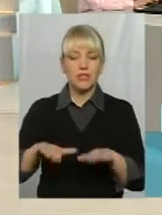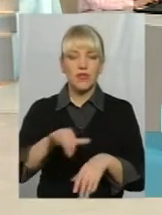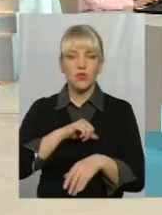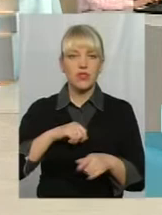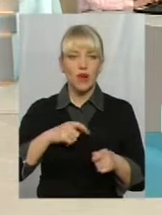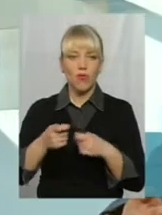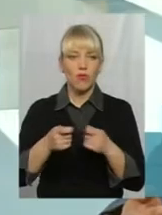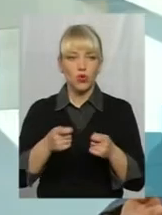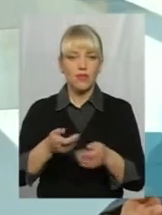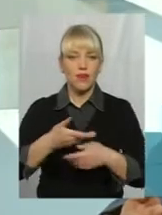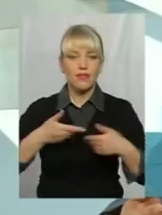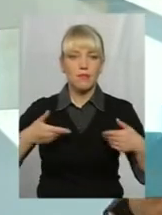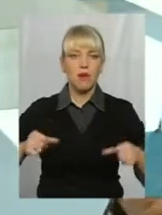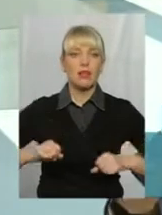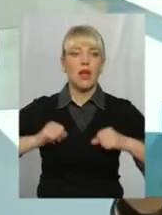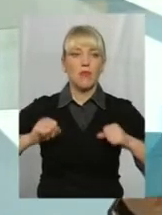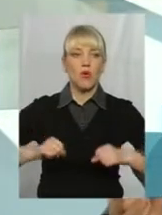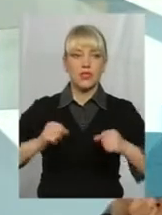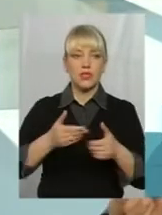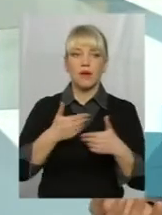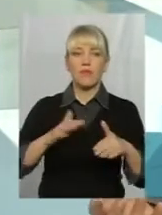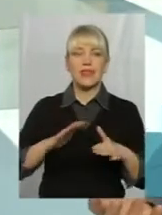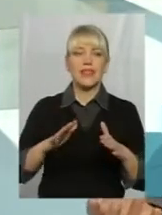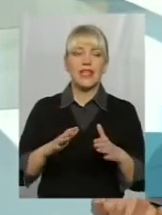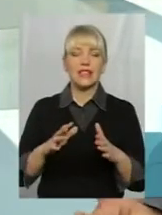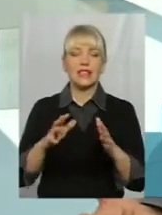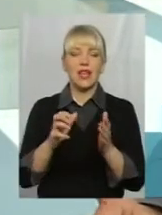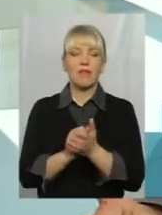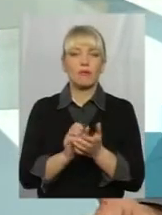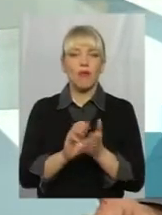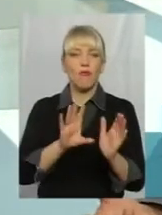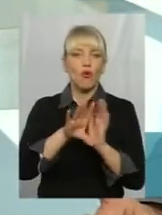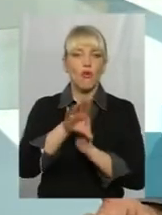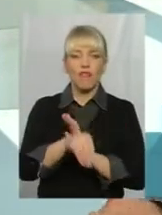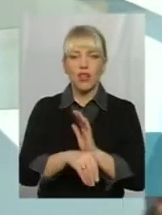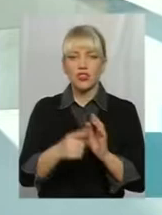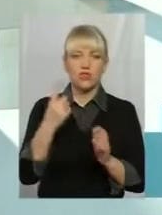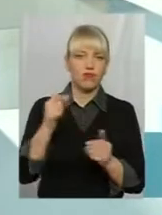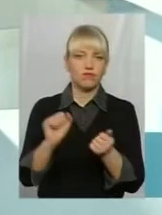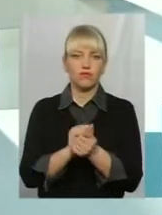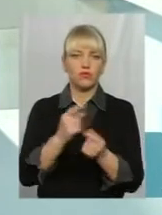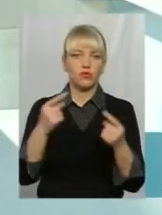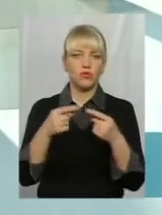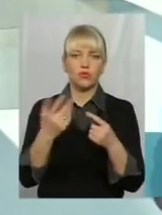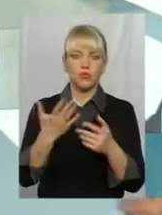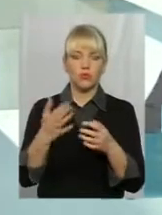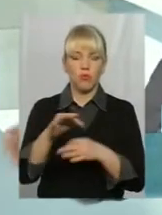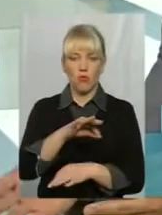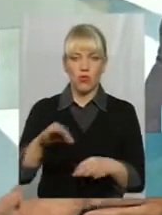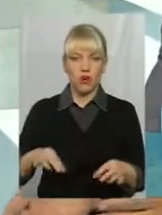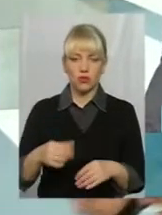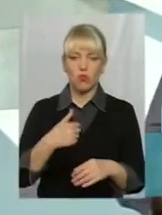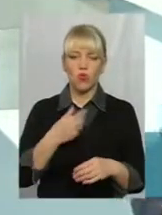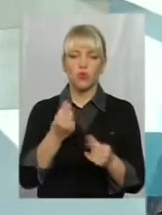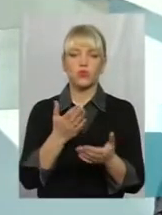намагаємося, ми не займаємося впровадженням якогось твердого проєкту. Тобто, в нас нема от какої-то суми коштів нати,